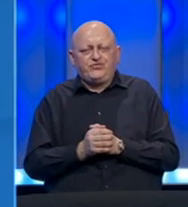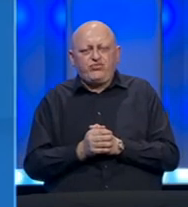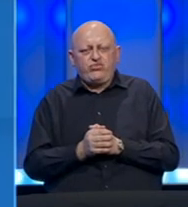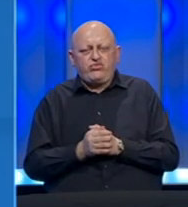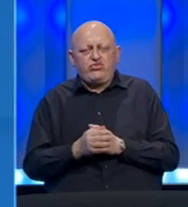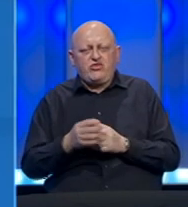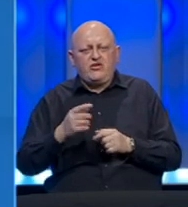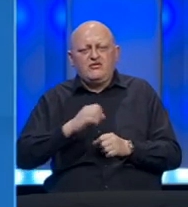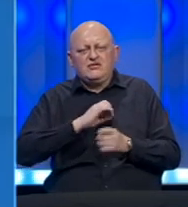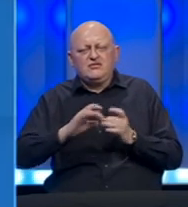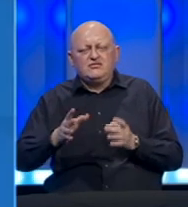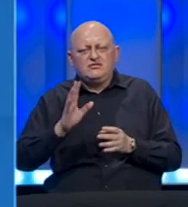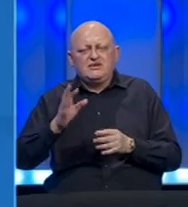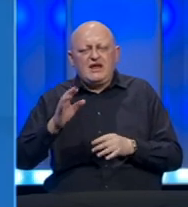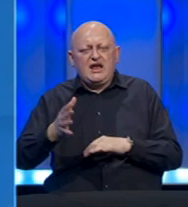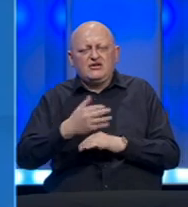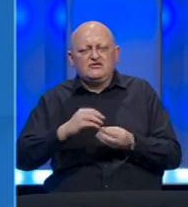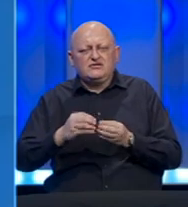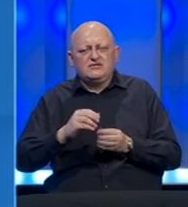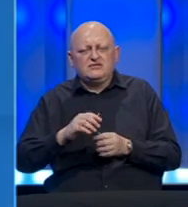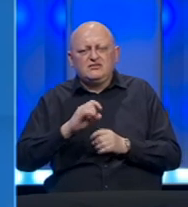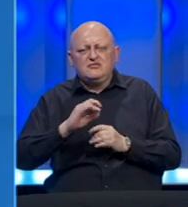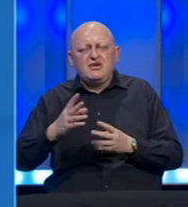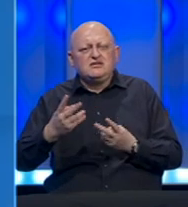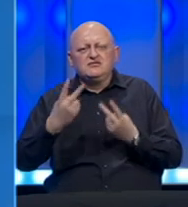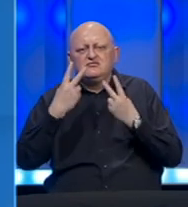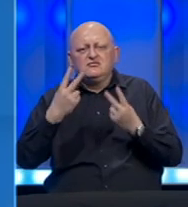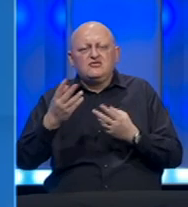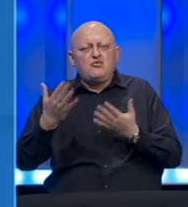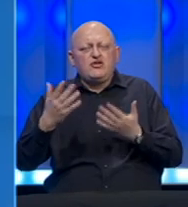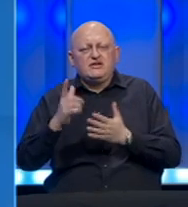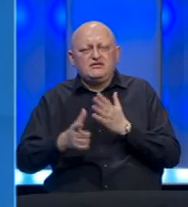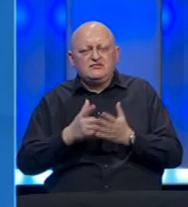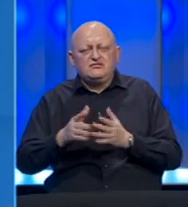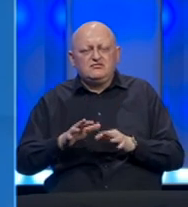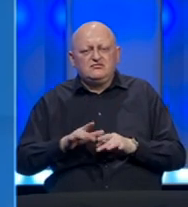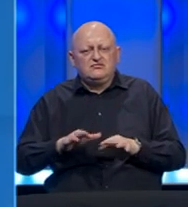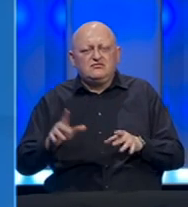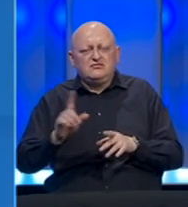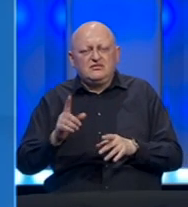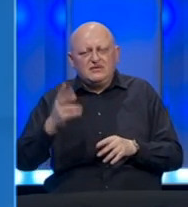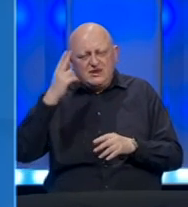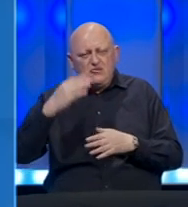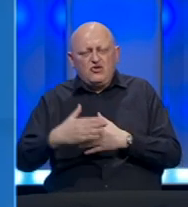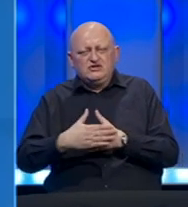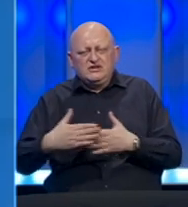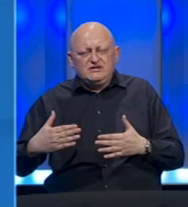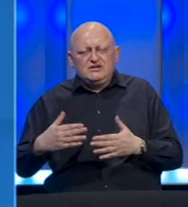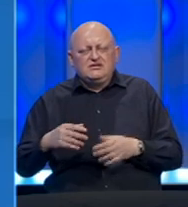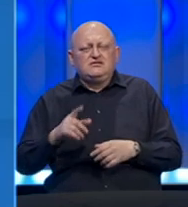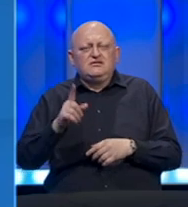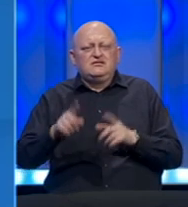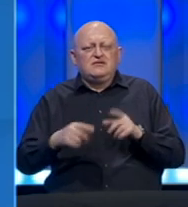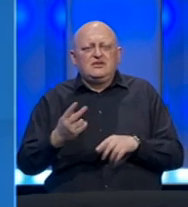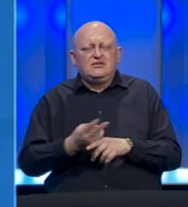Opseg brzina i utjeca ekonomske krize su bezpresedana u modernim vremenima. Iako pandemija sigurno ne poznaje granice i nacionalnosti,